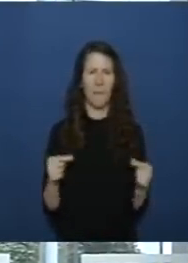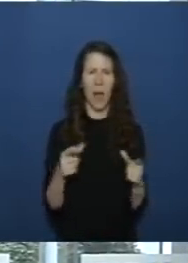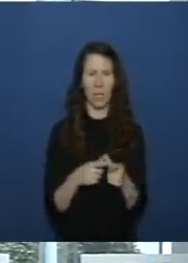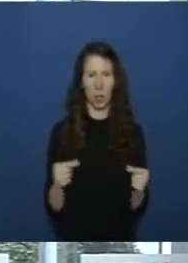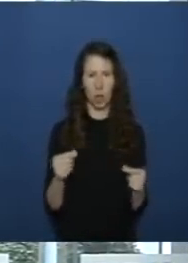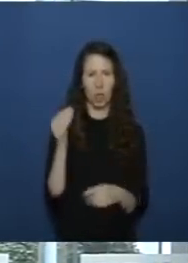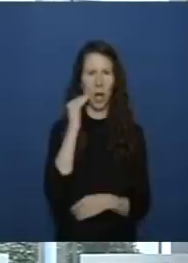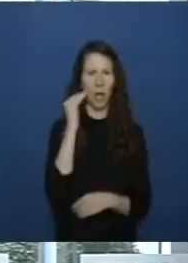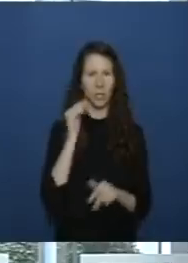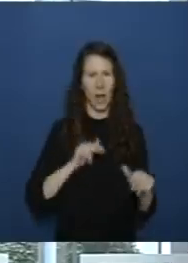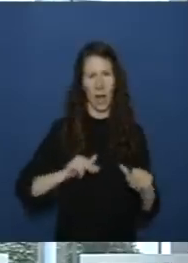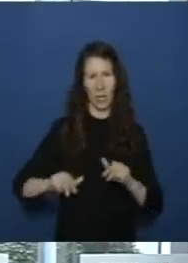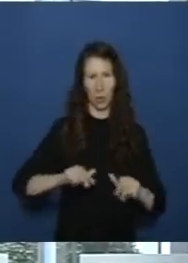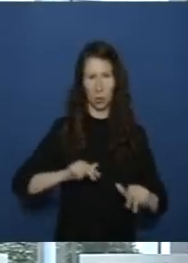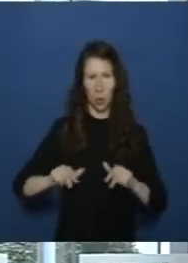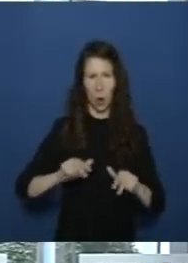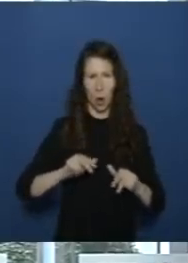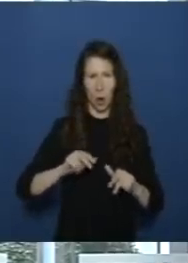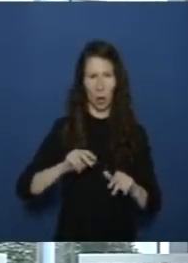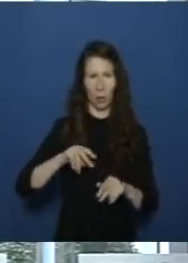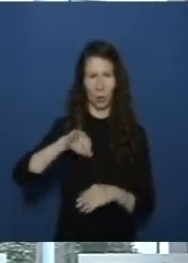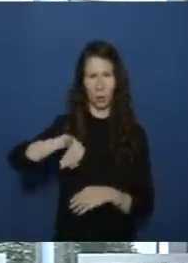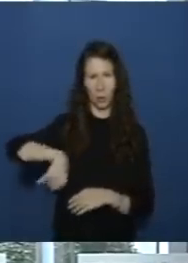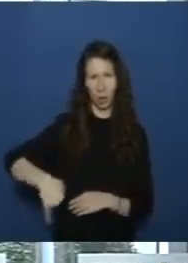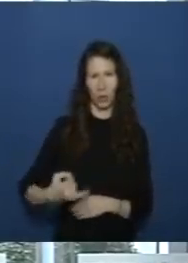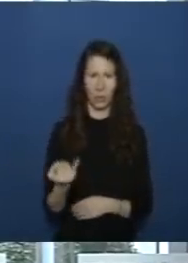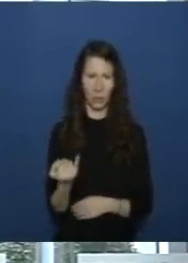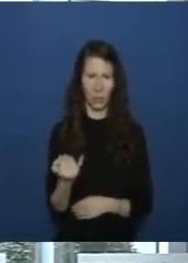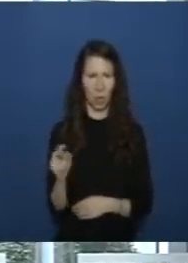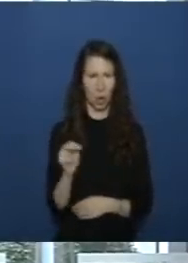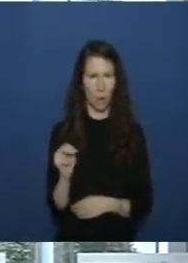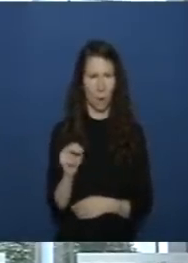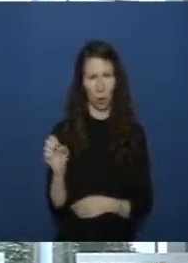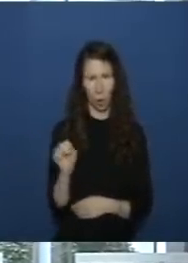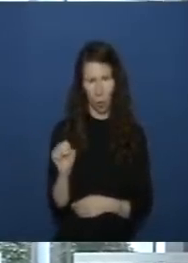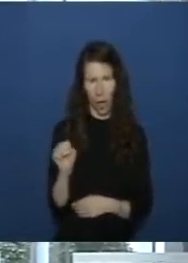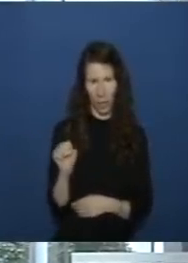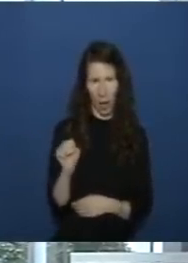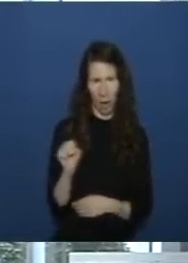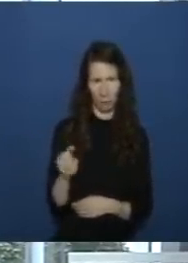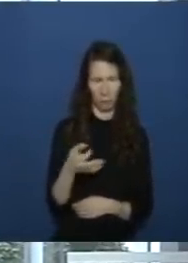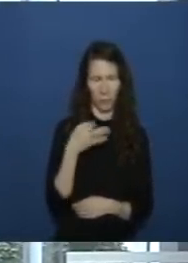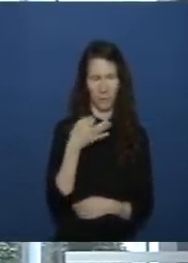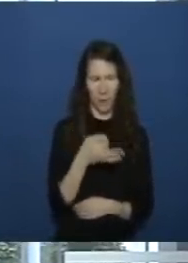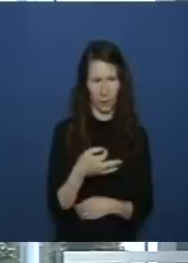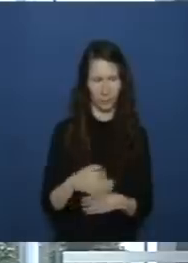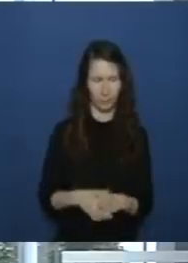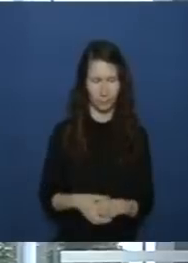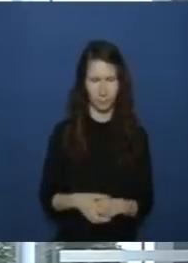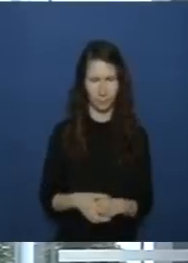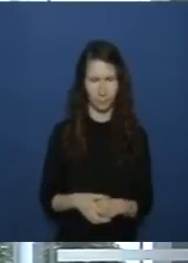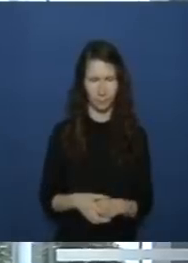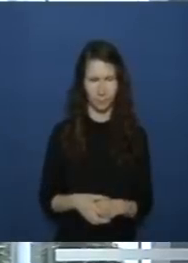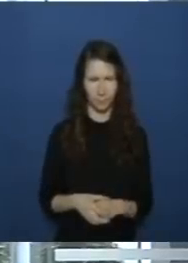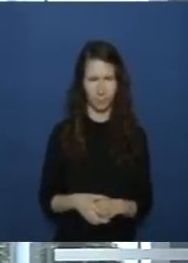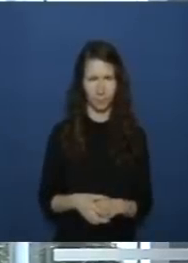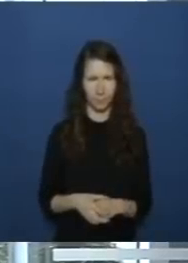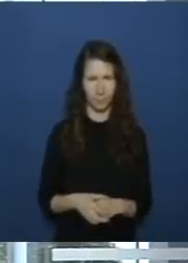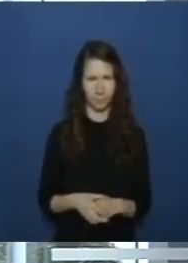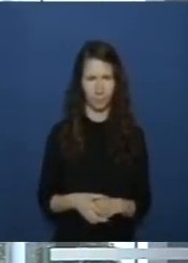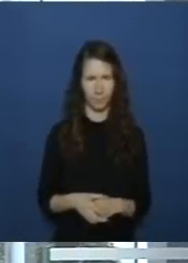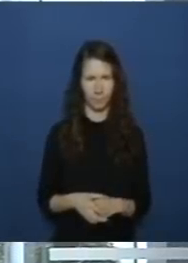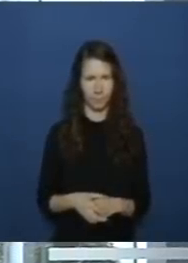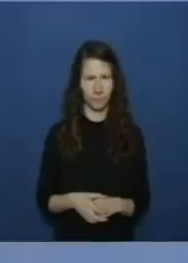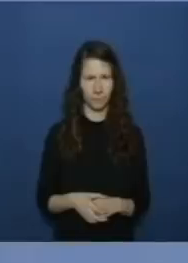nachrichtenagentur g von nobu sunaga die frage lautet warum sind